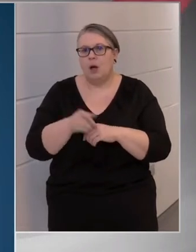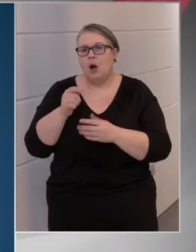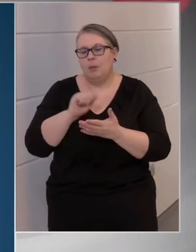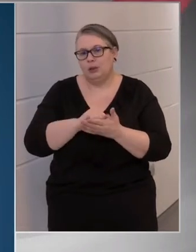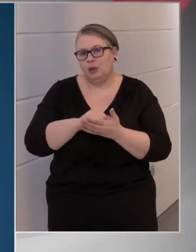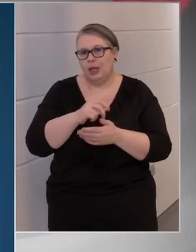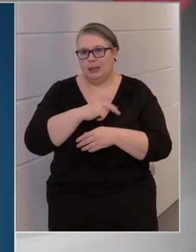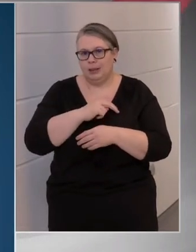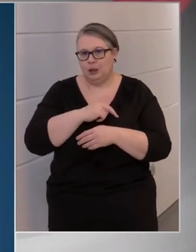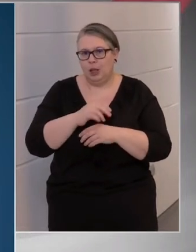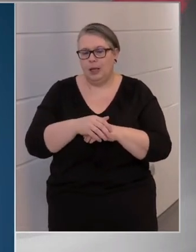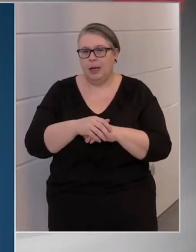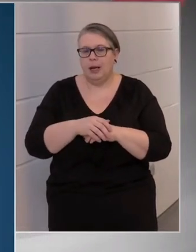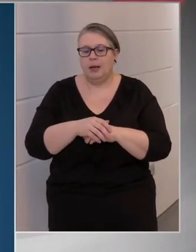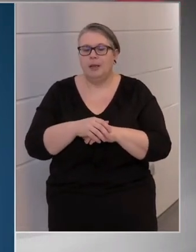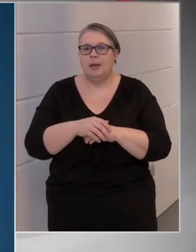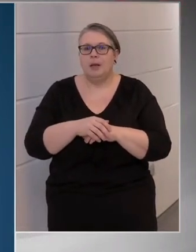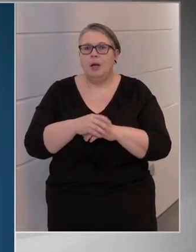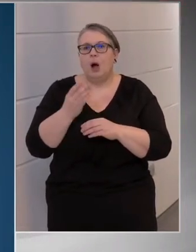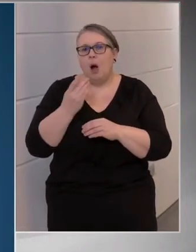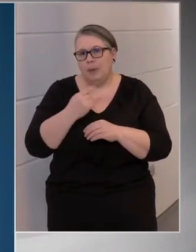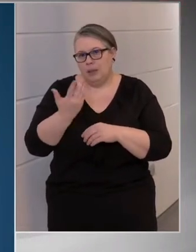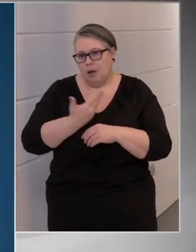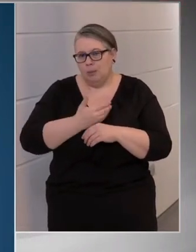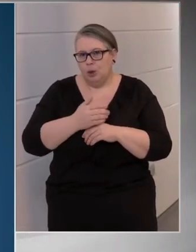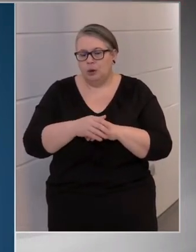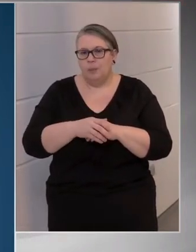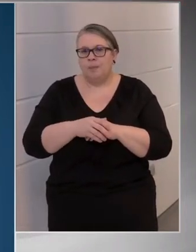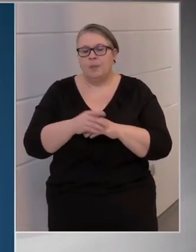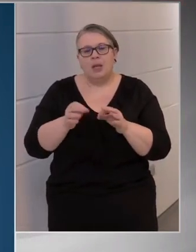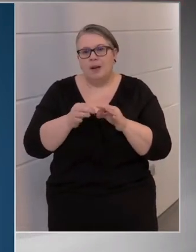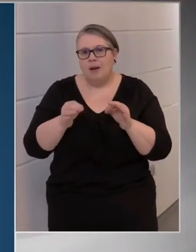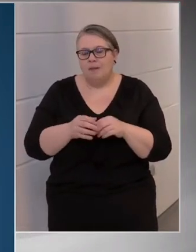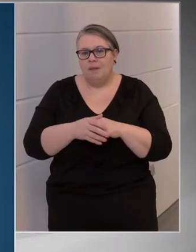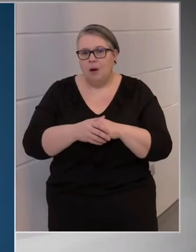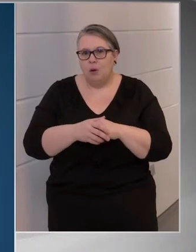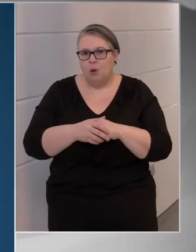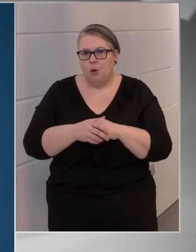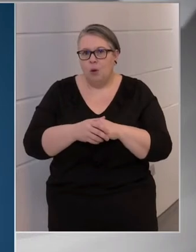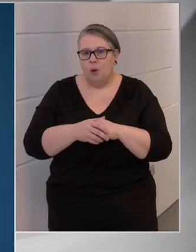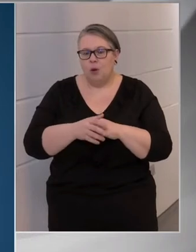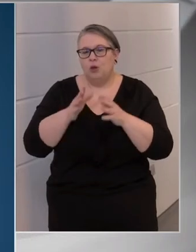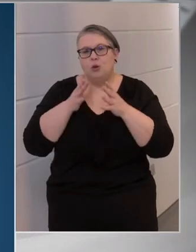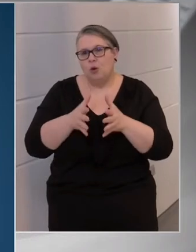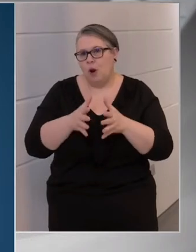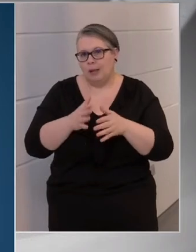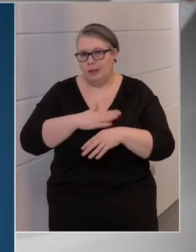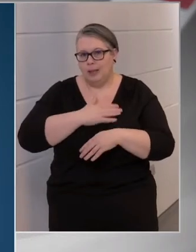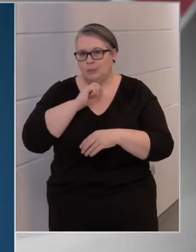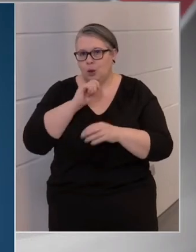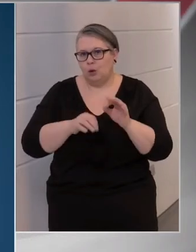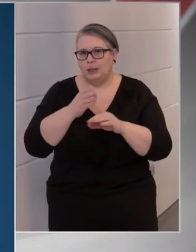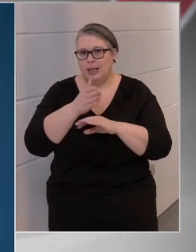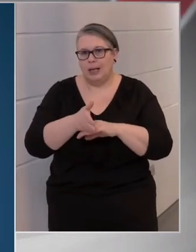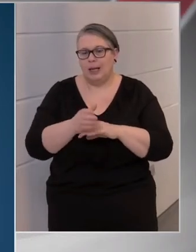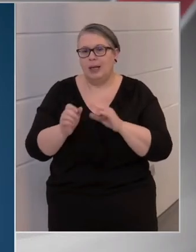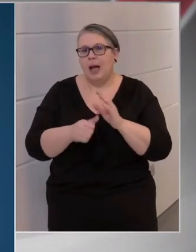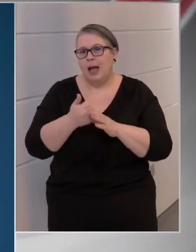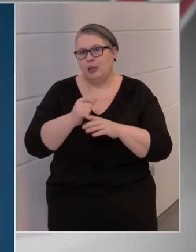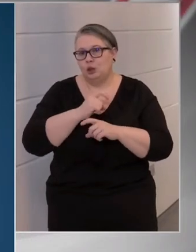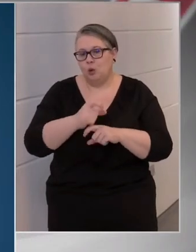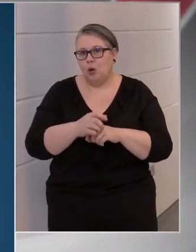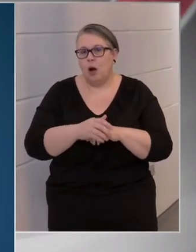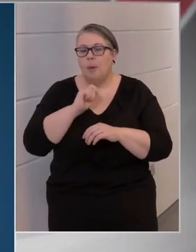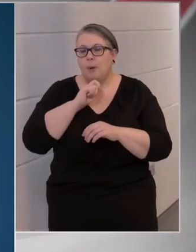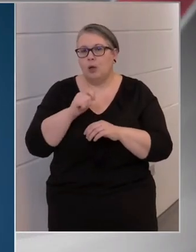bizottsági tisztségre, amit betölt, az is nyilvánvaló, hogy gyűlöletet érez Magyarország iránt. Ennek a gyűlöletnek az elsődleges oka,